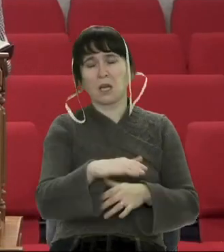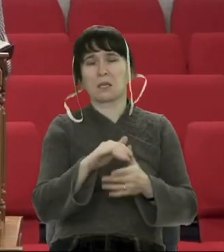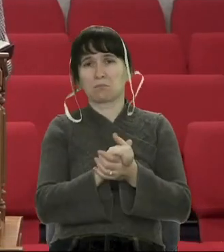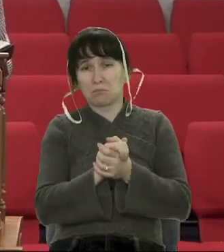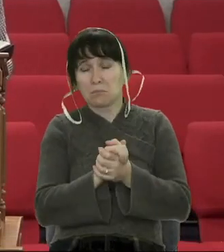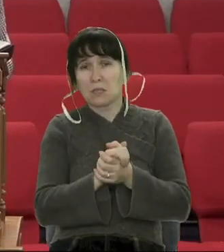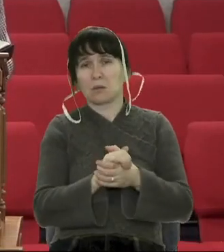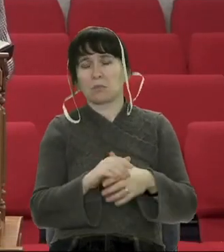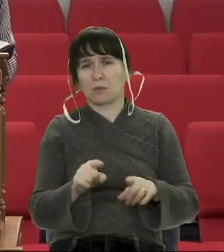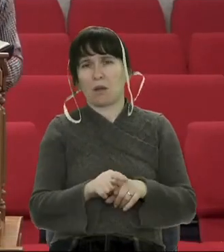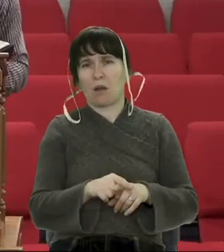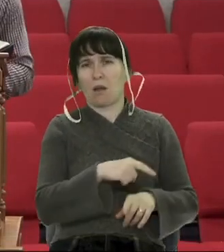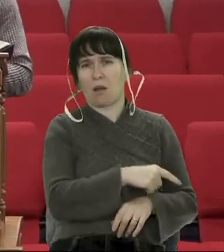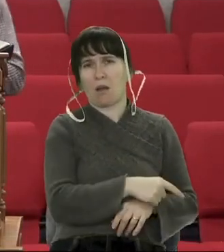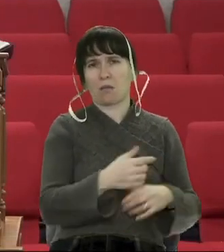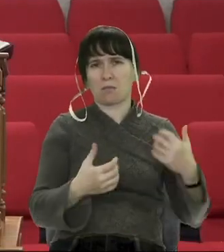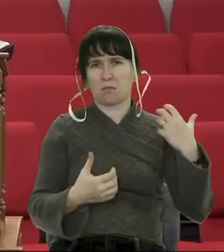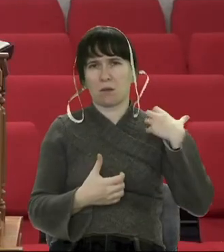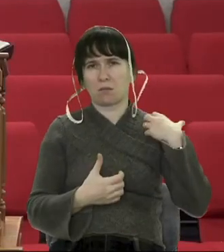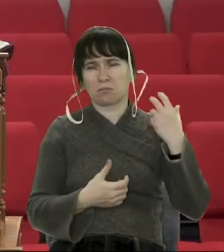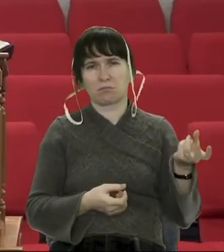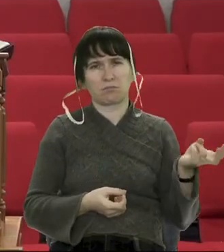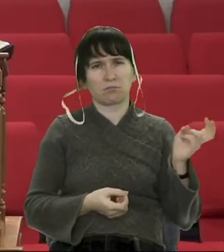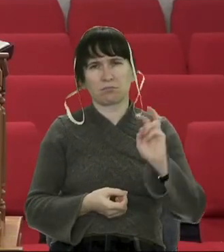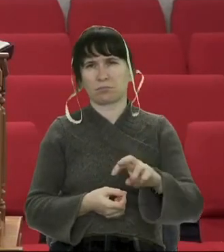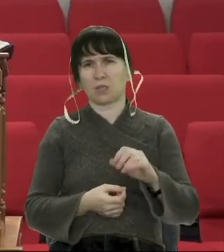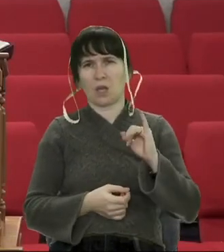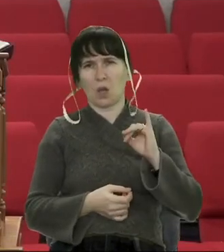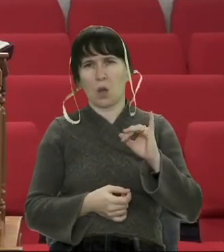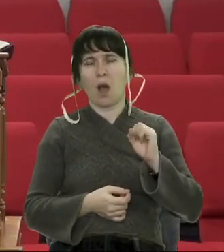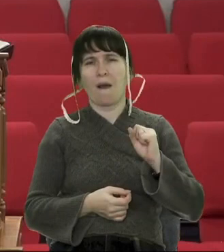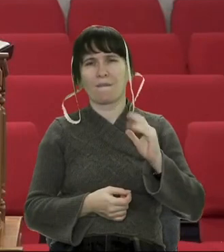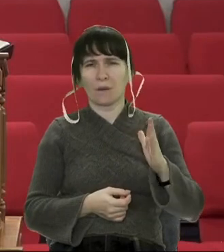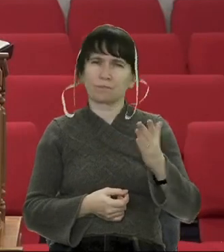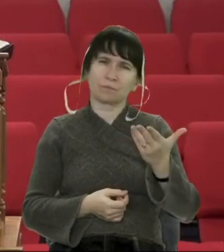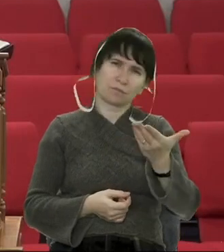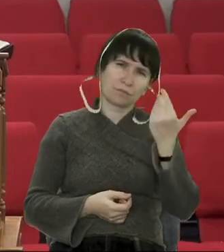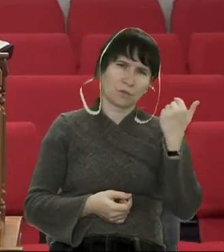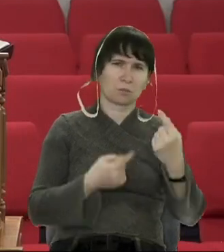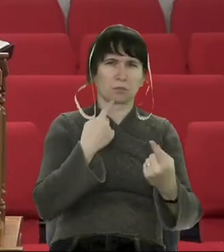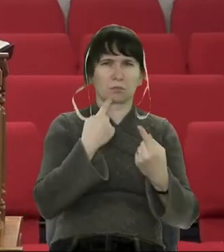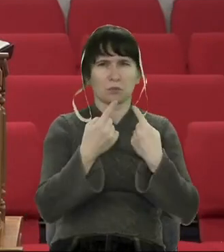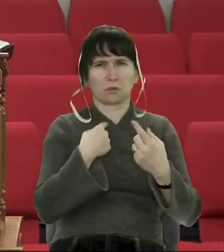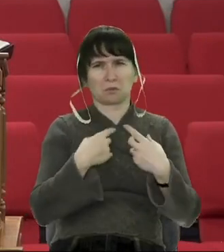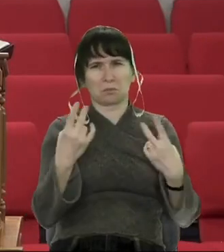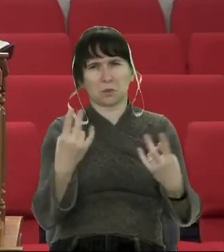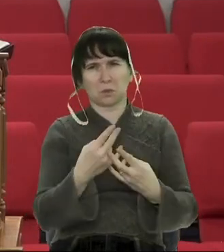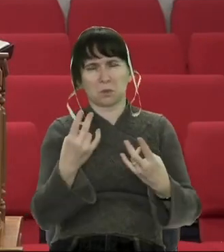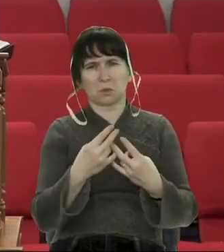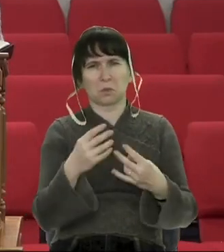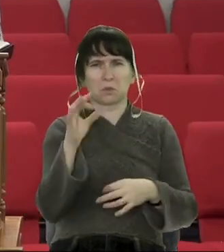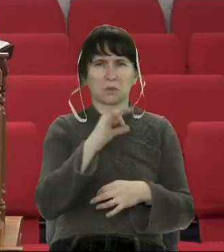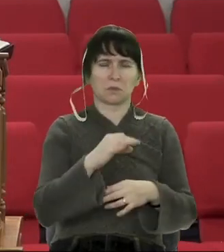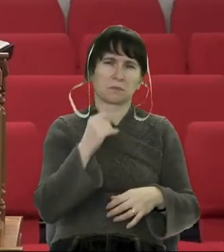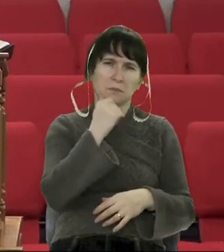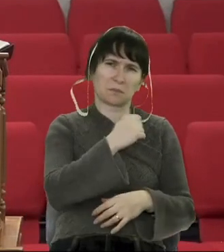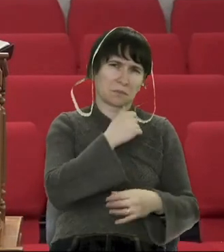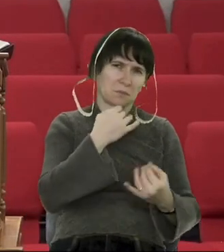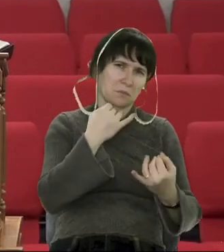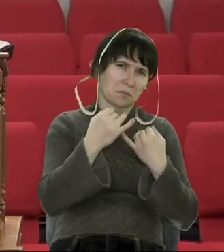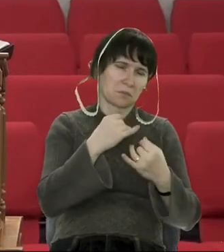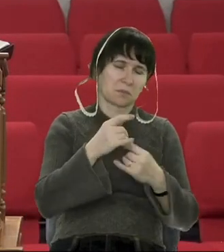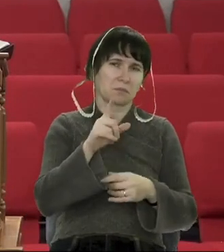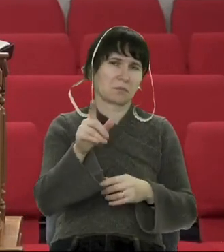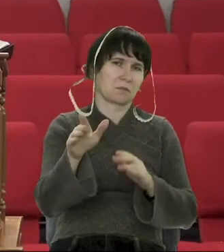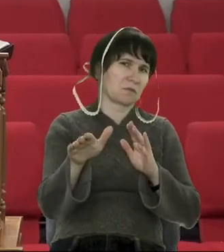Самуїла. Іоав приходить і каже, «Ходімо, поговоримо. От є певна така справа». І знову таки,